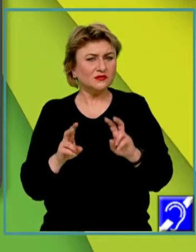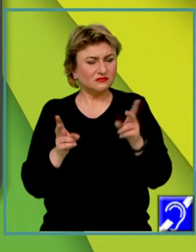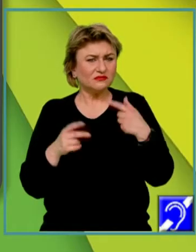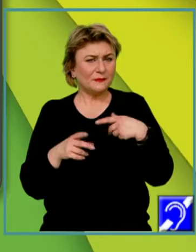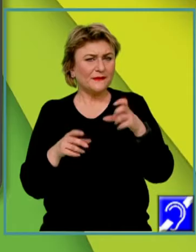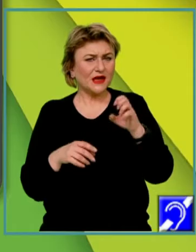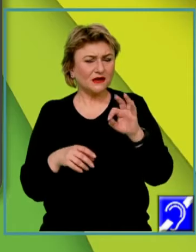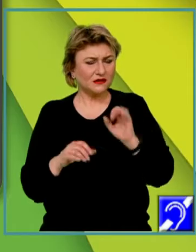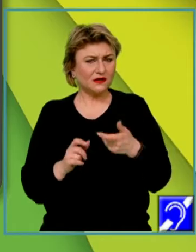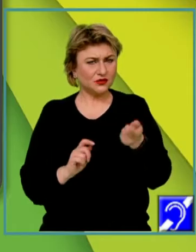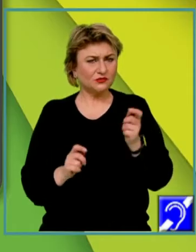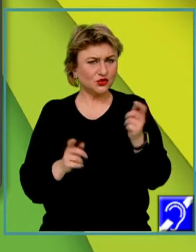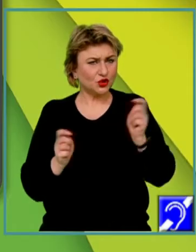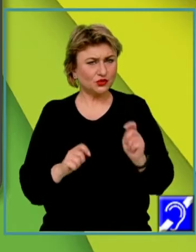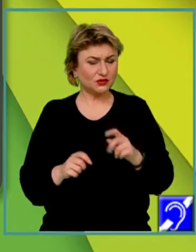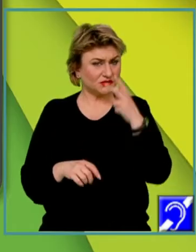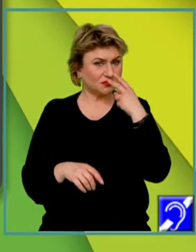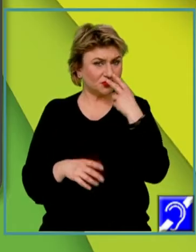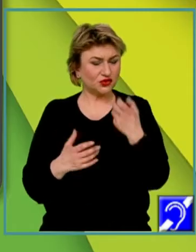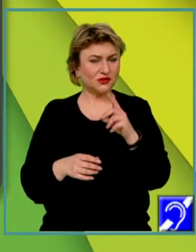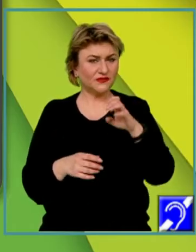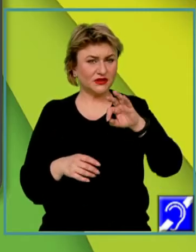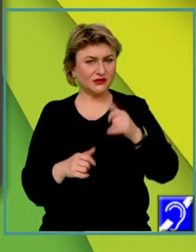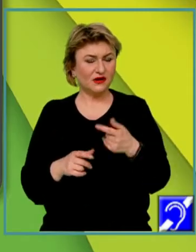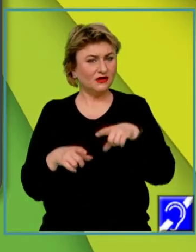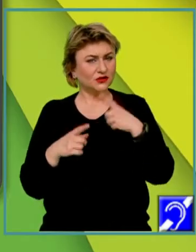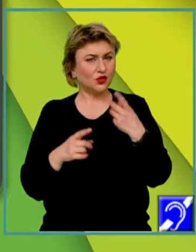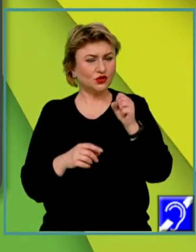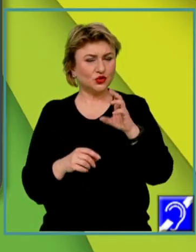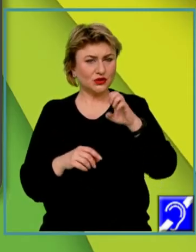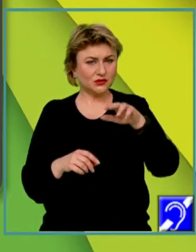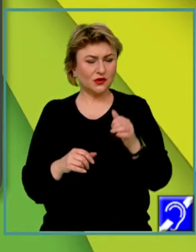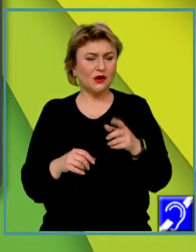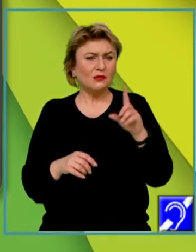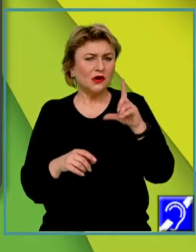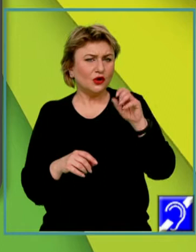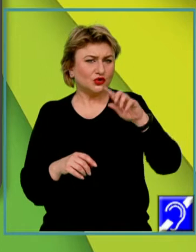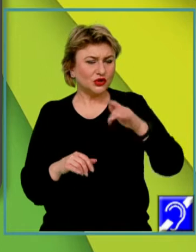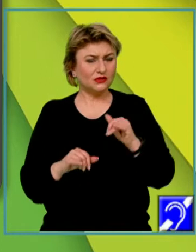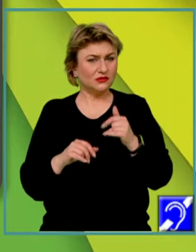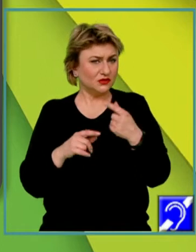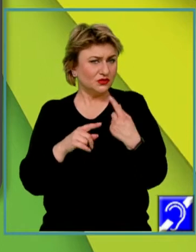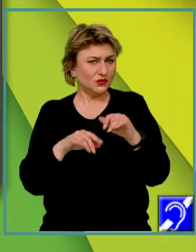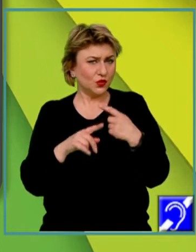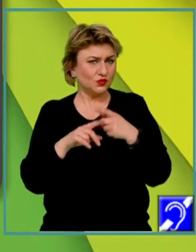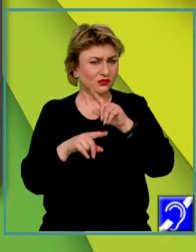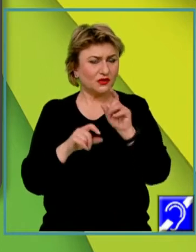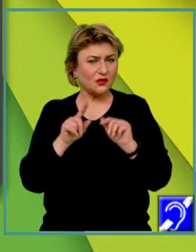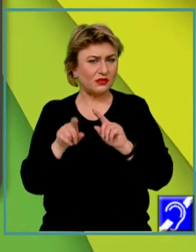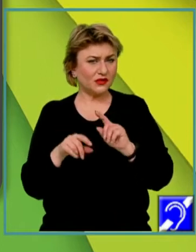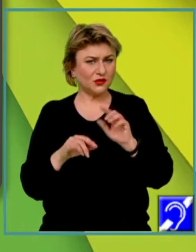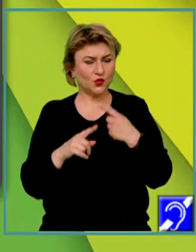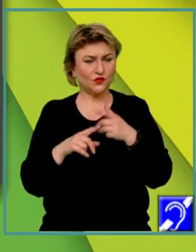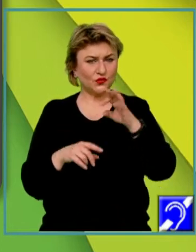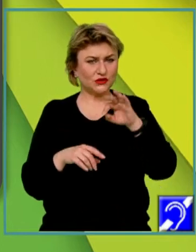Să recapitulăm definiția chestionarului, reprezintă o succesiune logică și psihologică de întrebări și semne scrise, cu